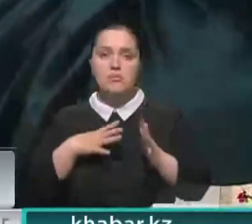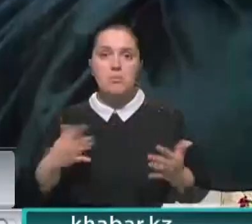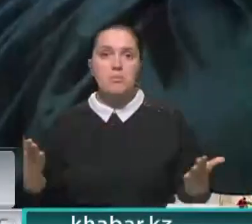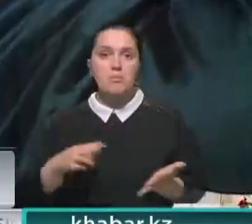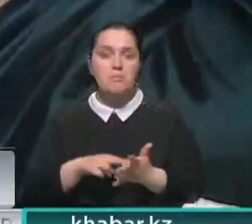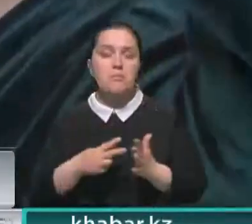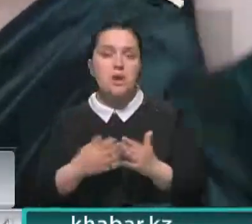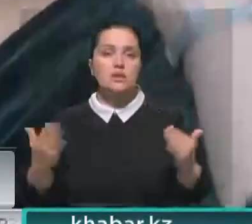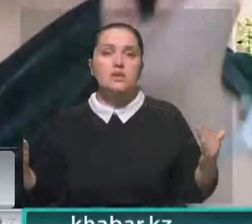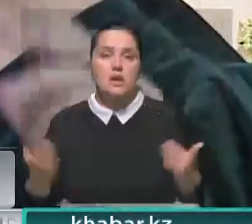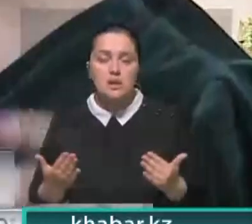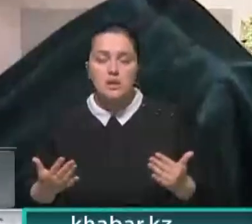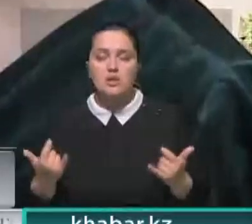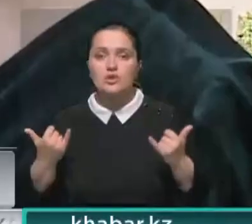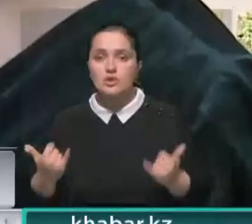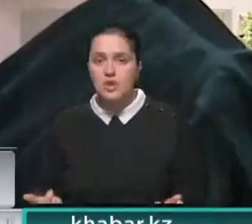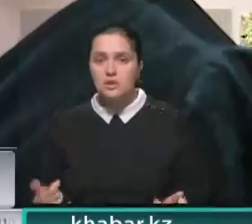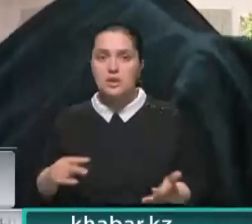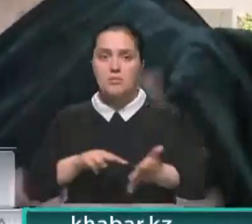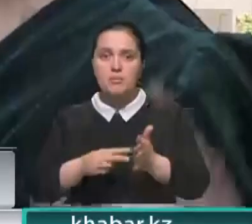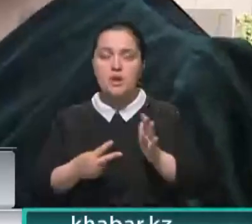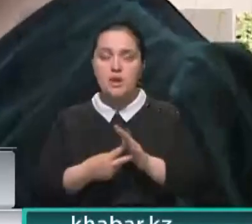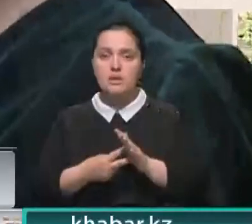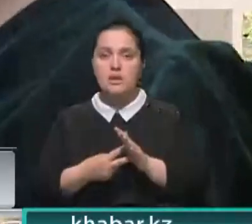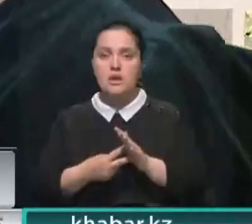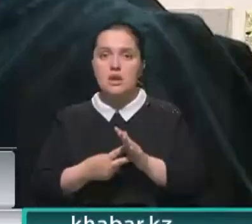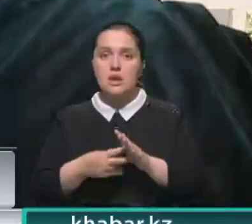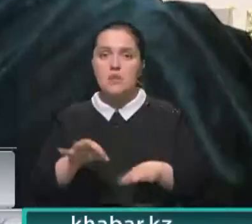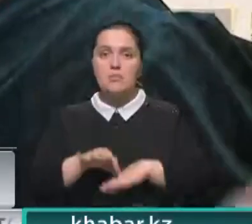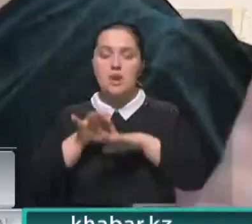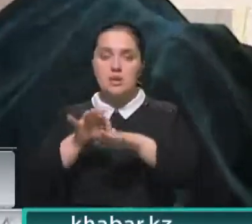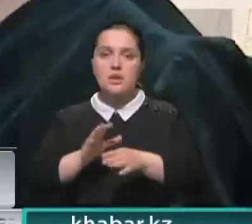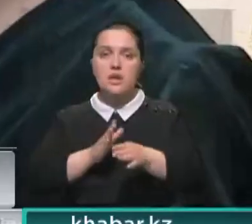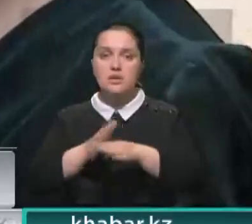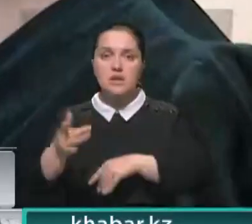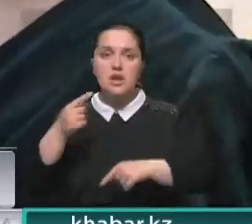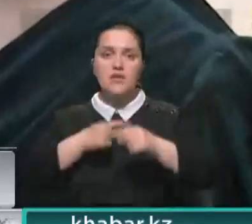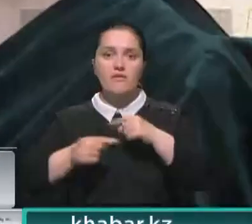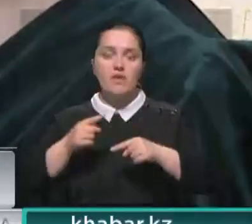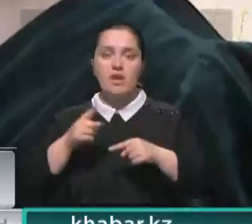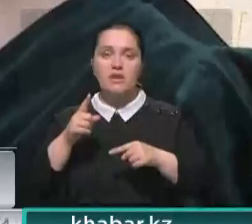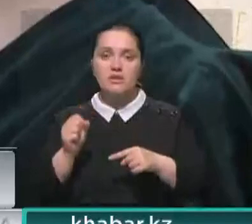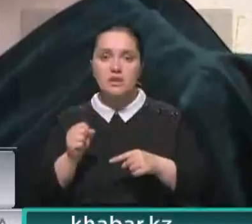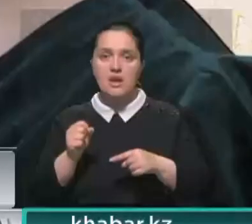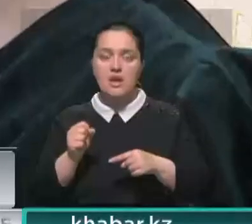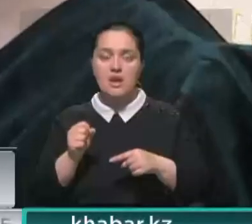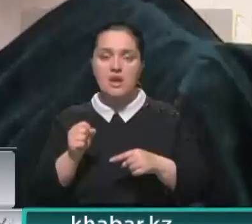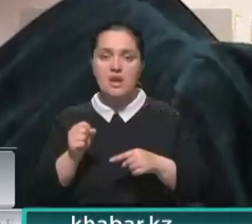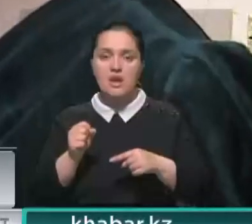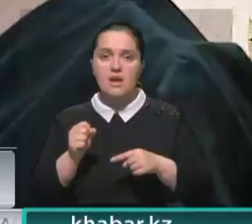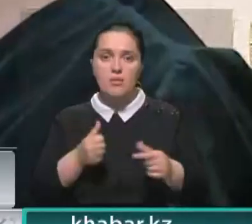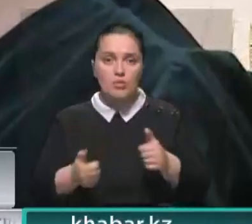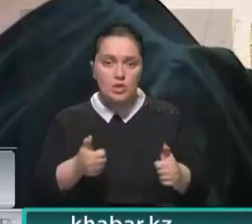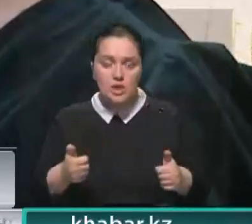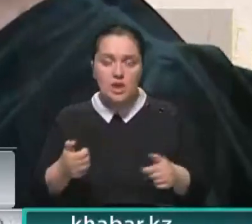какие сейчас? Планы сейчас проводить нужных гостей, вернуться за пульт и продолжать эфир. В принципе,